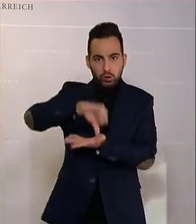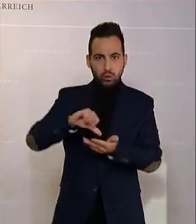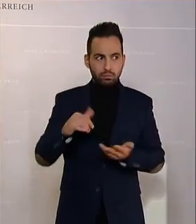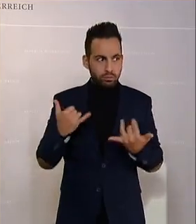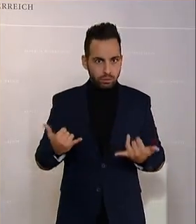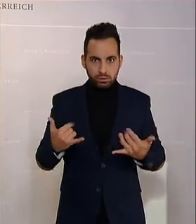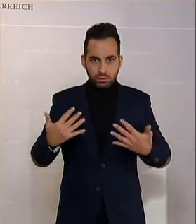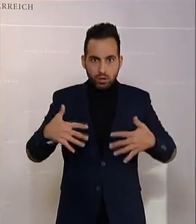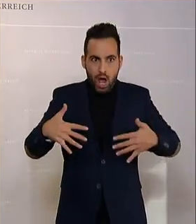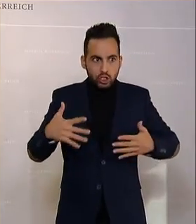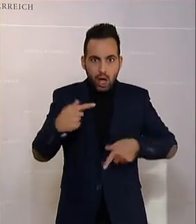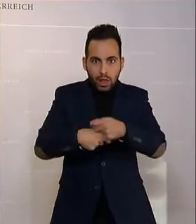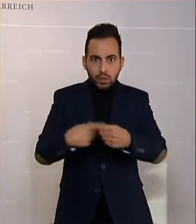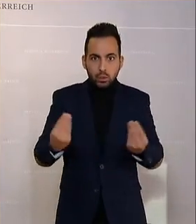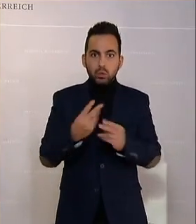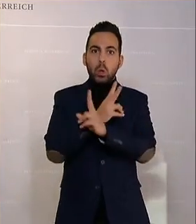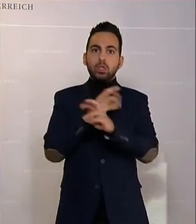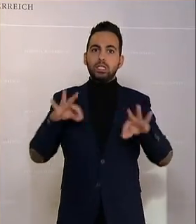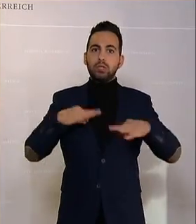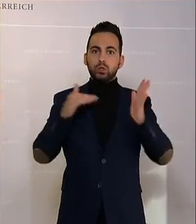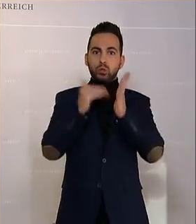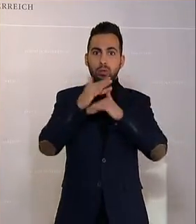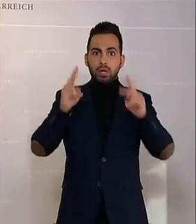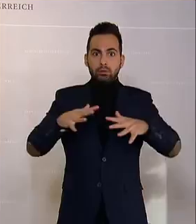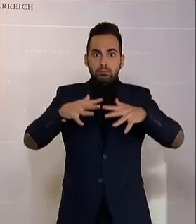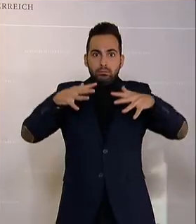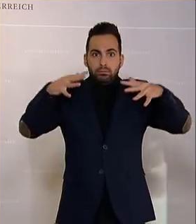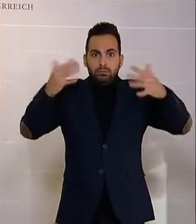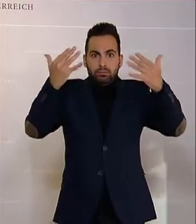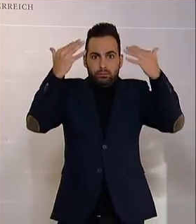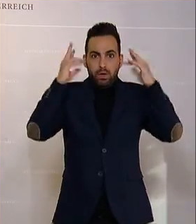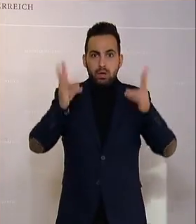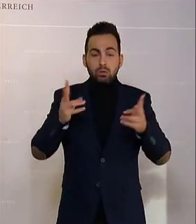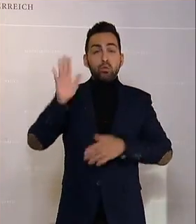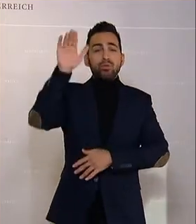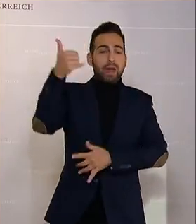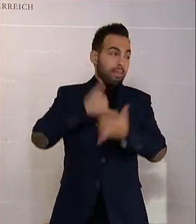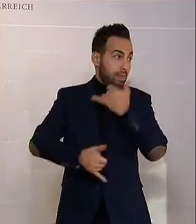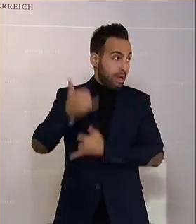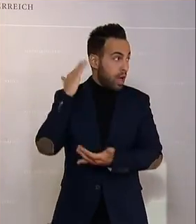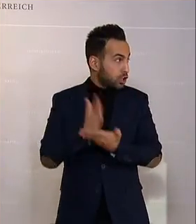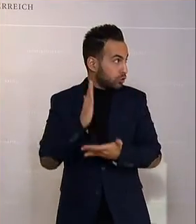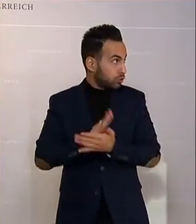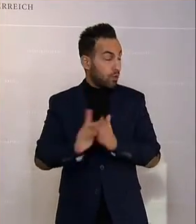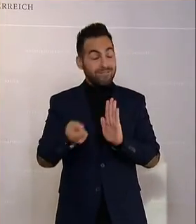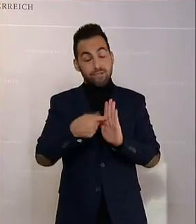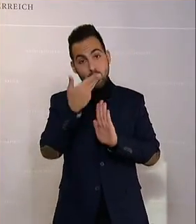eine Überlastung des österreichischen Gesundheitssystems zu verhindern. Und auch da haben wir vor über einem Jahr die entsprechenden Forderungen aufgestellt.